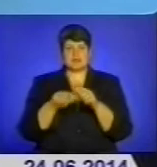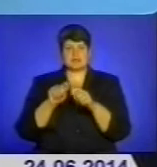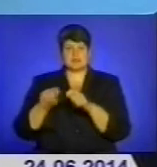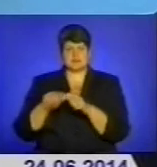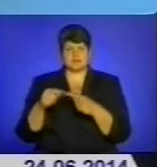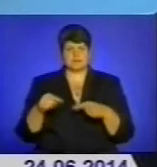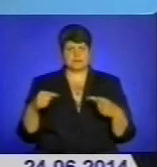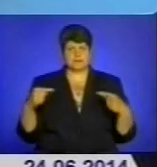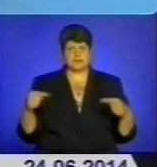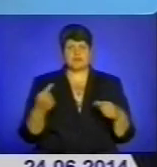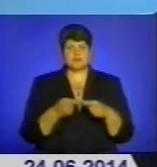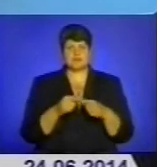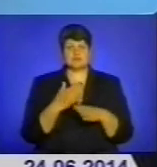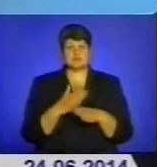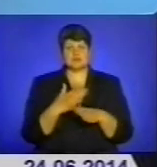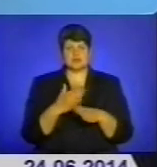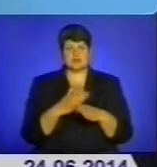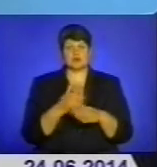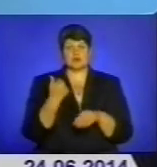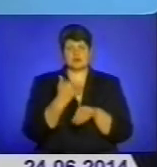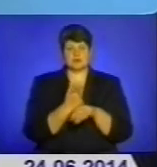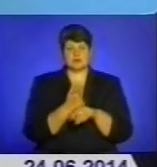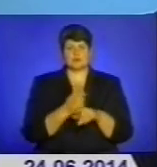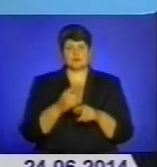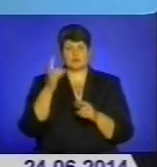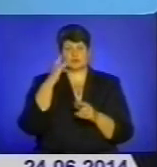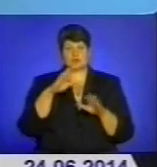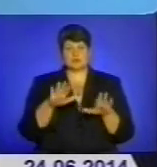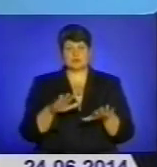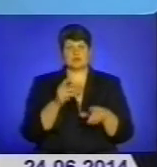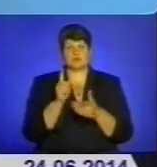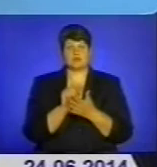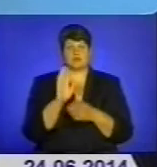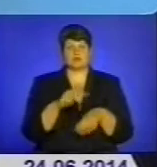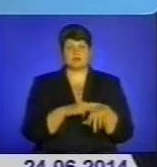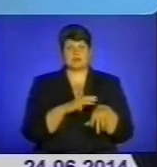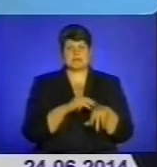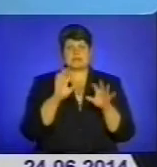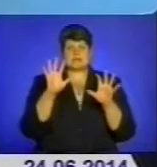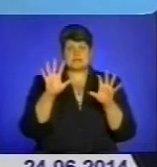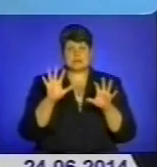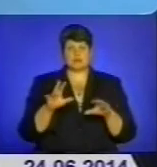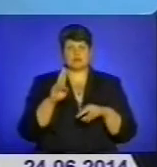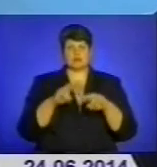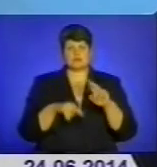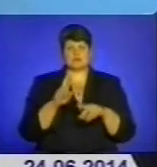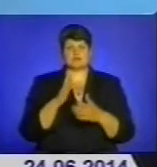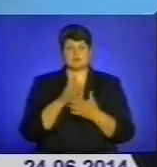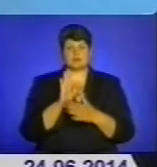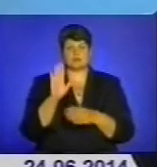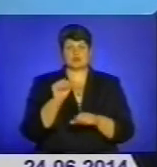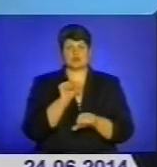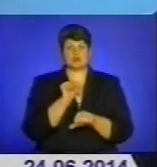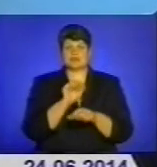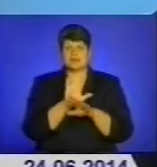В даній частині ключова позиція має бути правоохоронних органів. Незаконні будівництва мають бути зупинені, нанесені